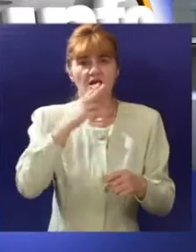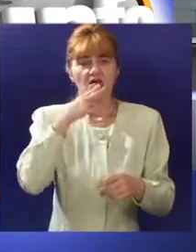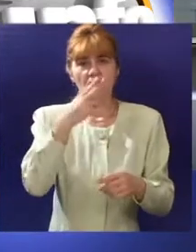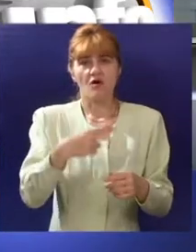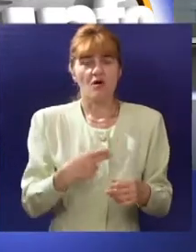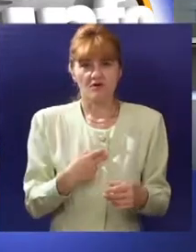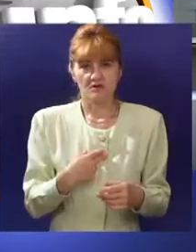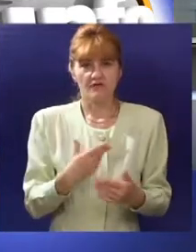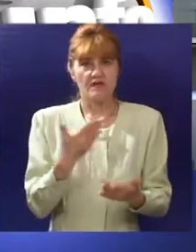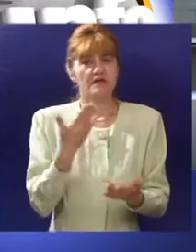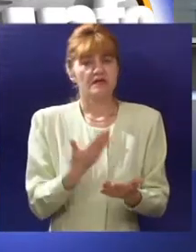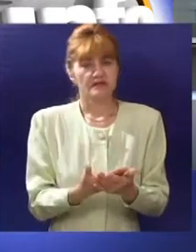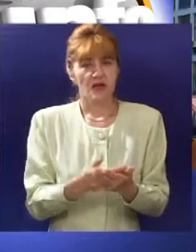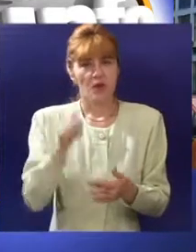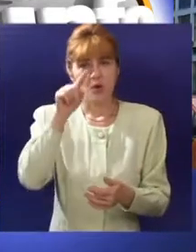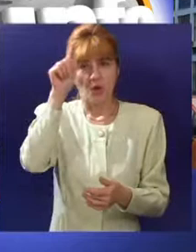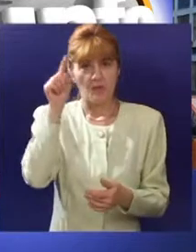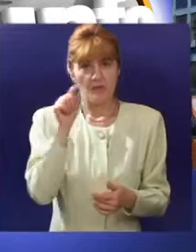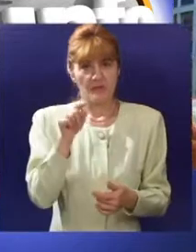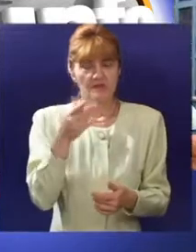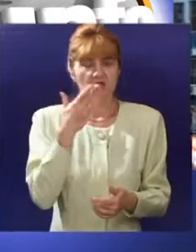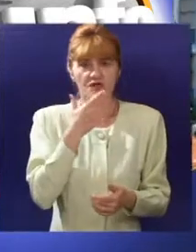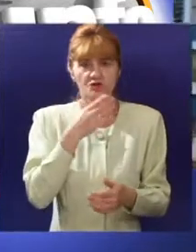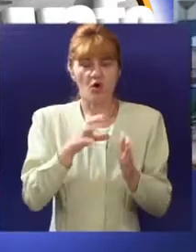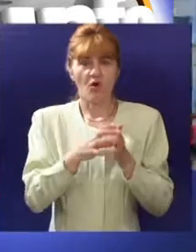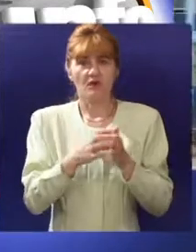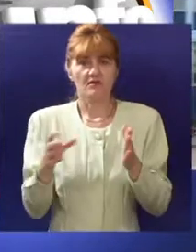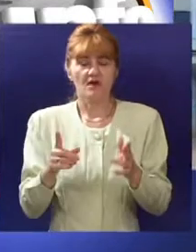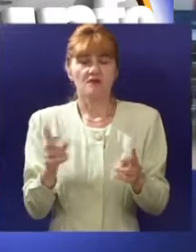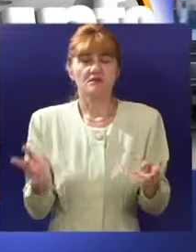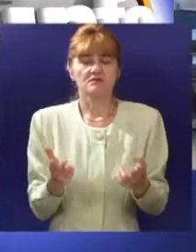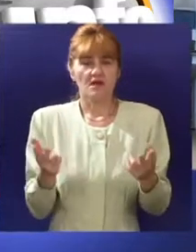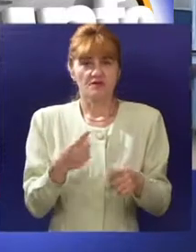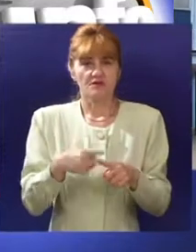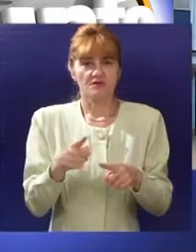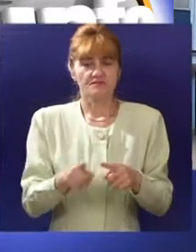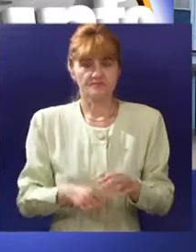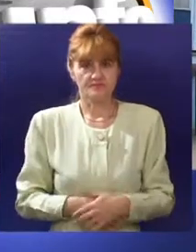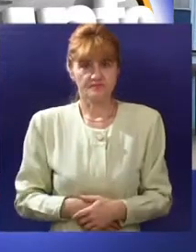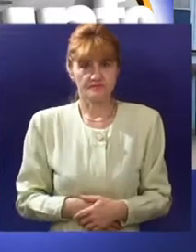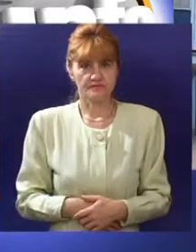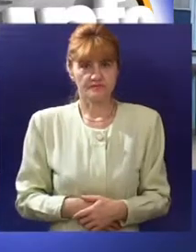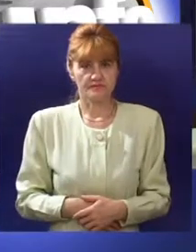nadležnih nije zvanično vratio, tako da je pitanje oko školarine studenta i dalje neizvesno.